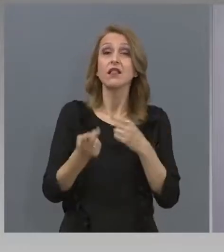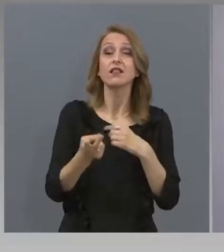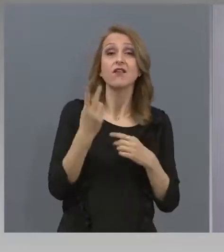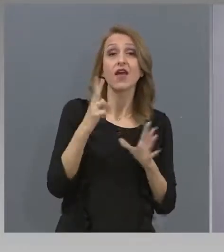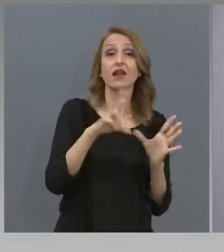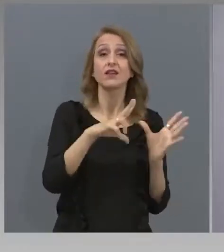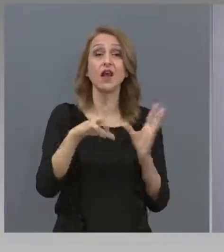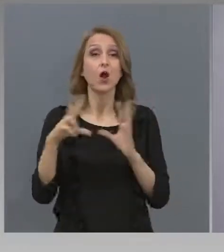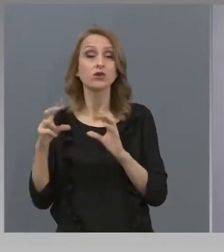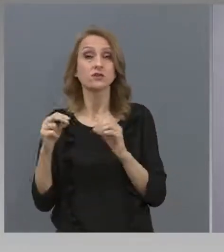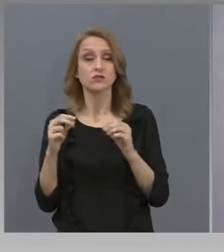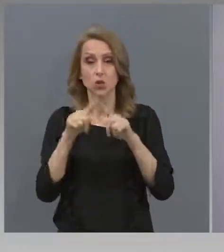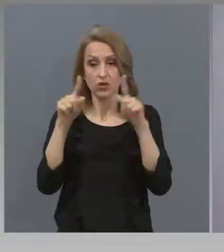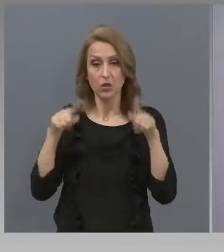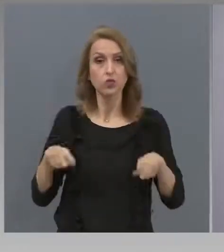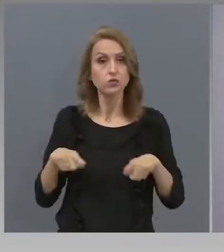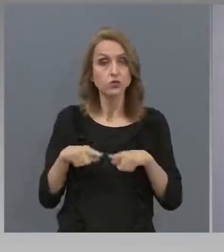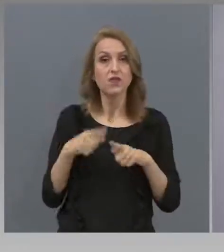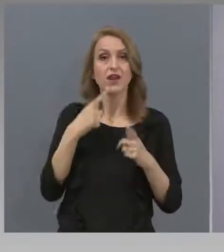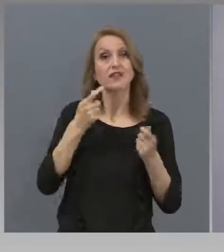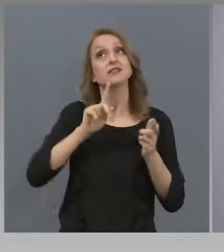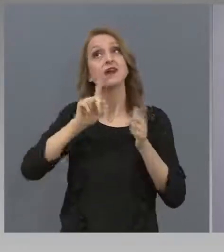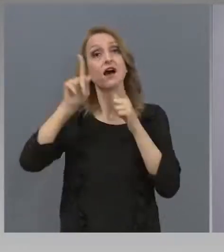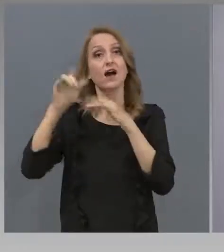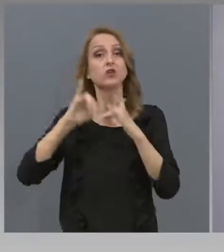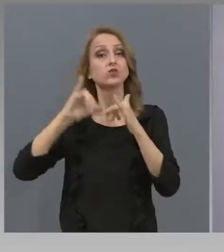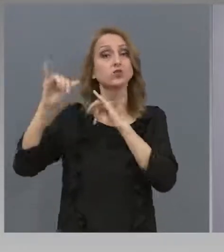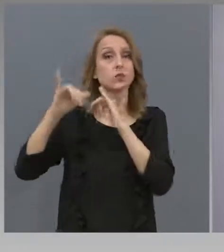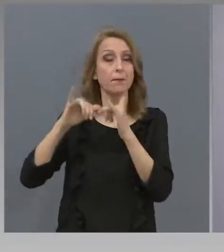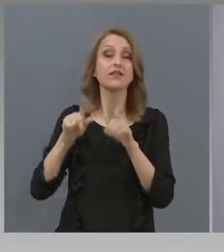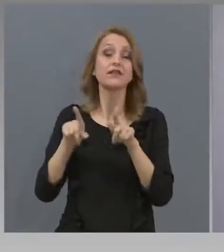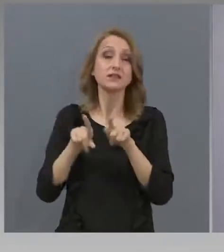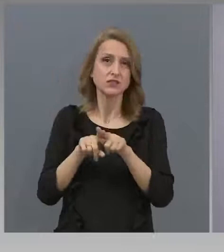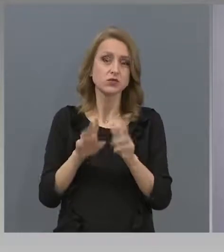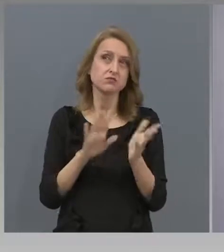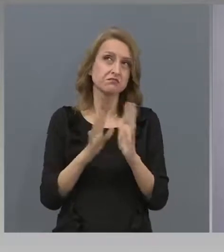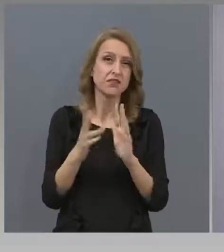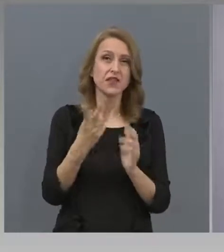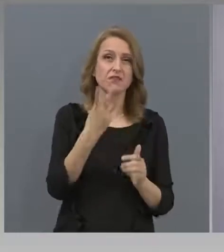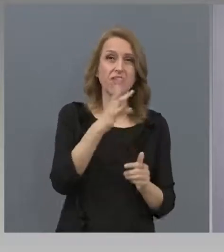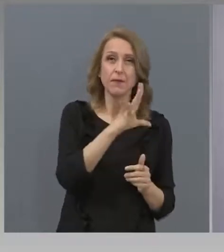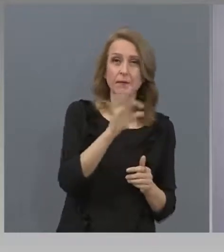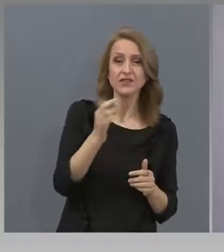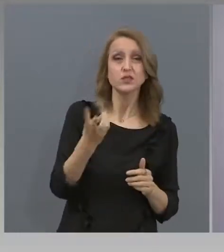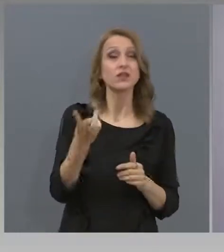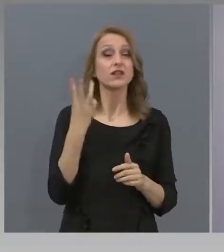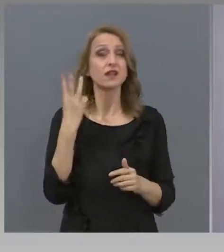удостоверения за кандидатстване в чужбина. Тази година очакване са пак толкова, между 2500 и 3000.